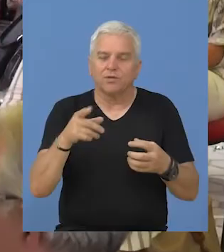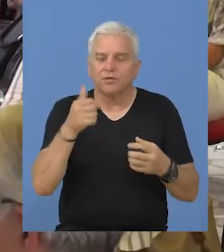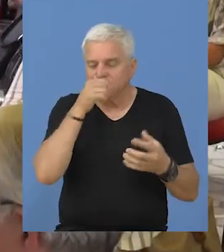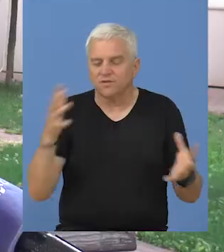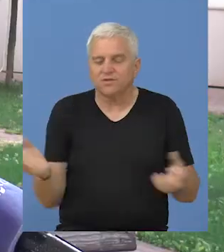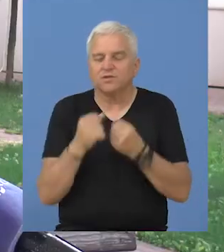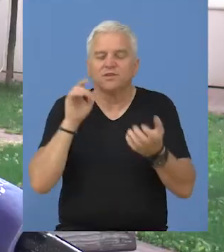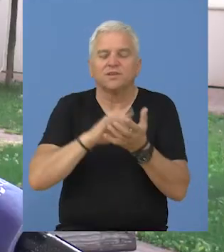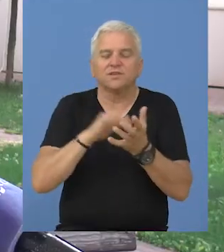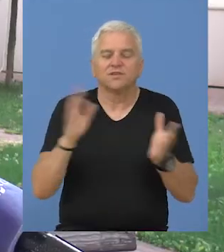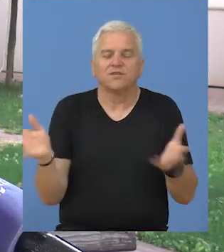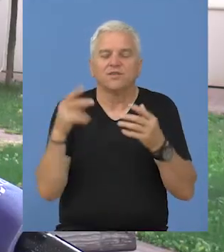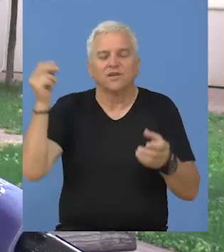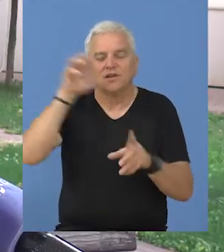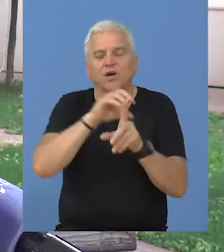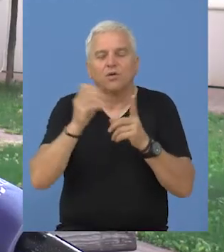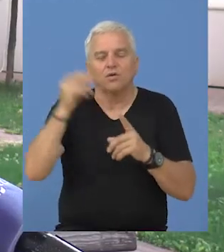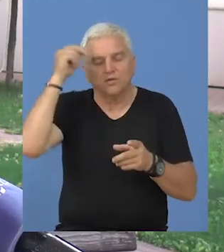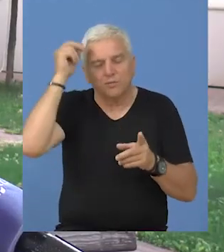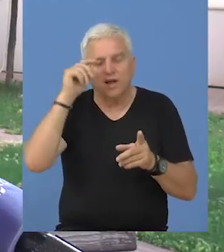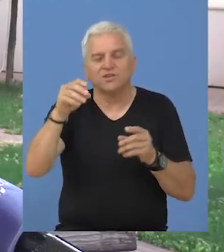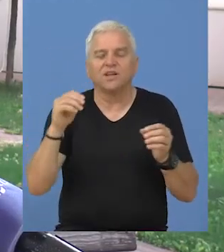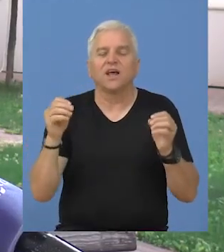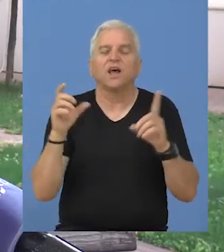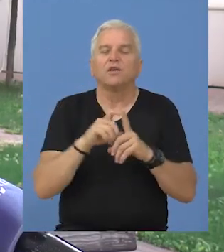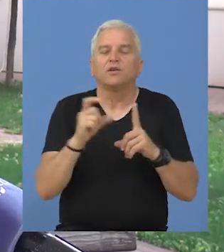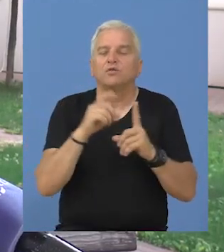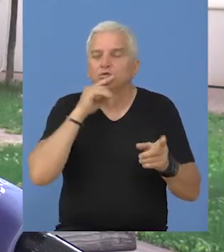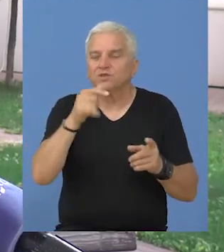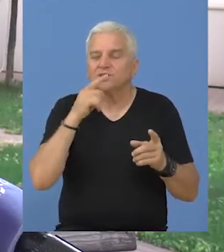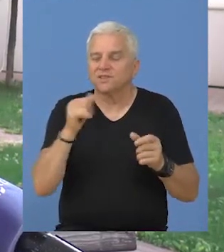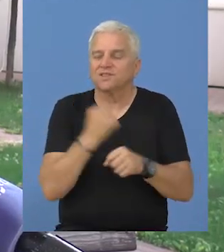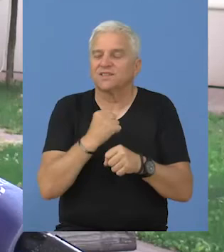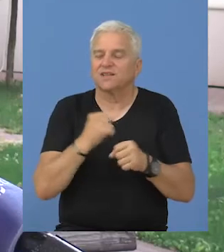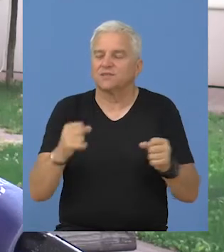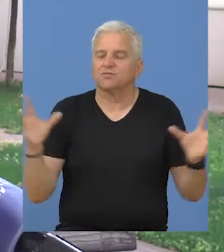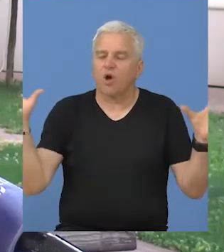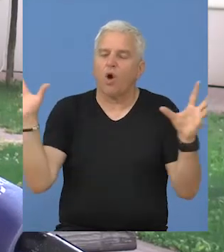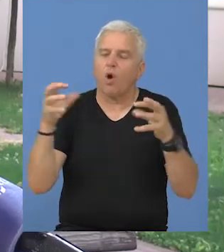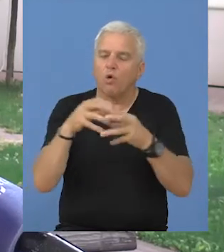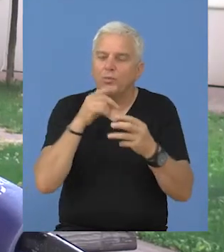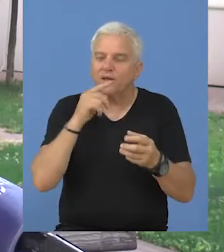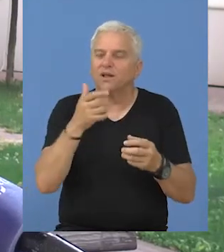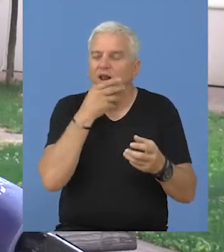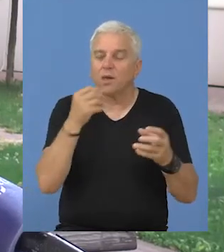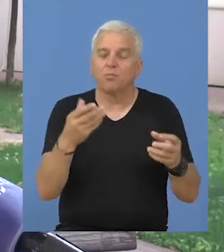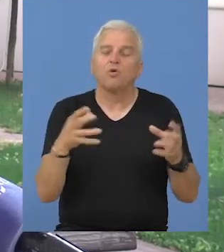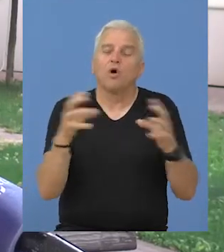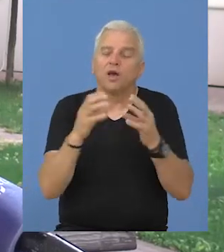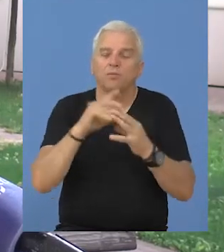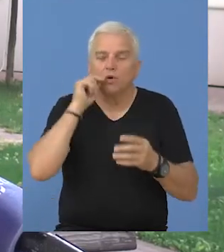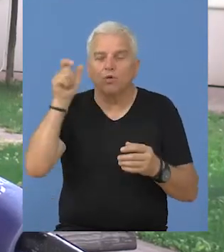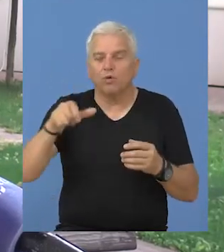od te predstave. Osnovali smo nedavno i centar za afirmaciju kulturne baštine Donđerski, tako da smo sada okupili jednu vrlo kompetentnu